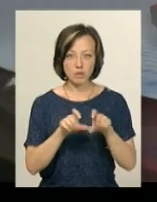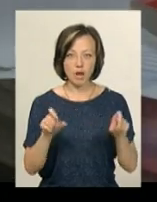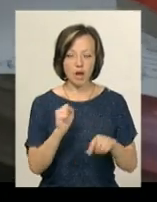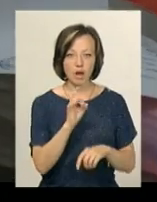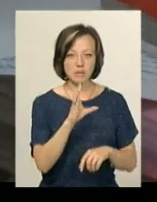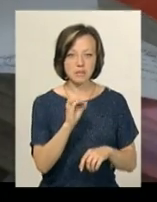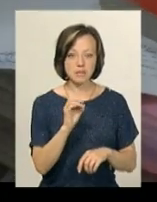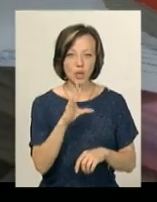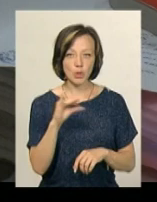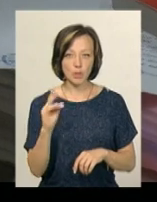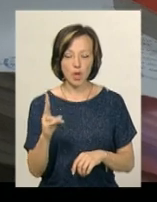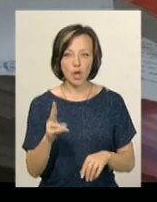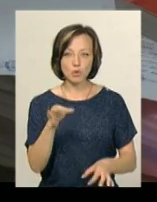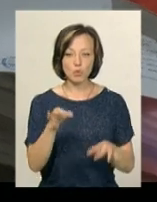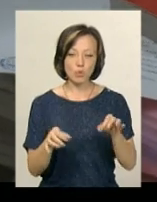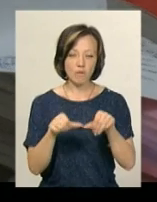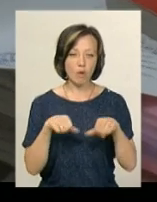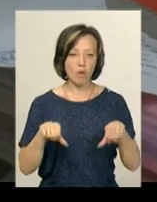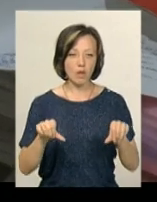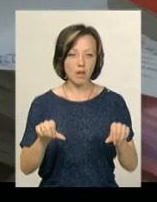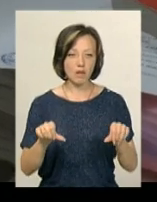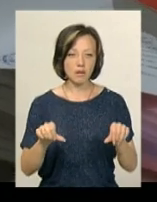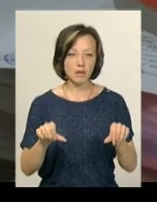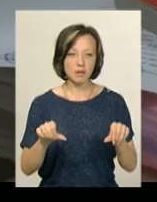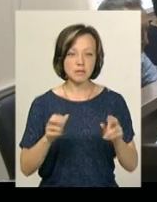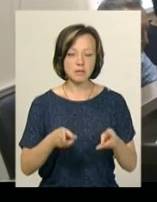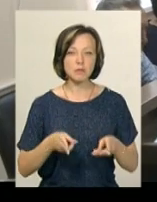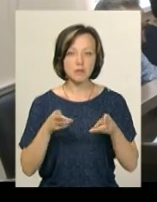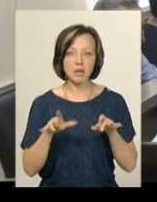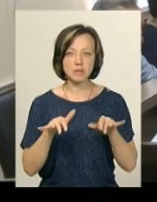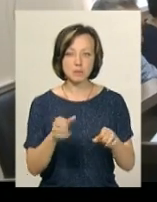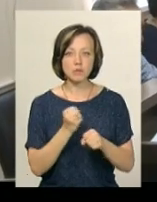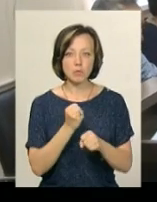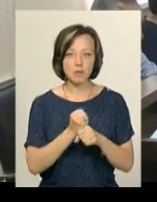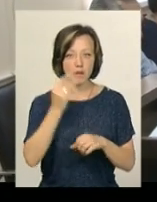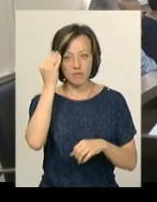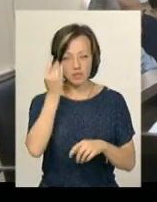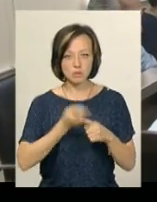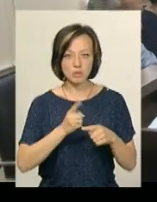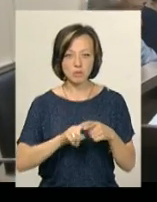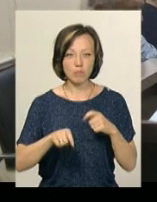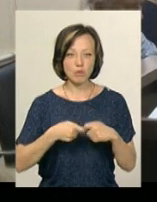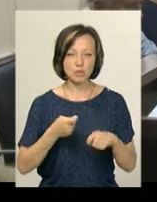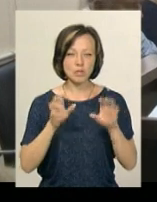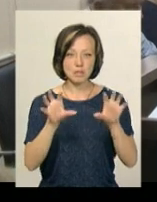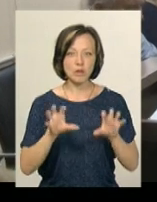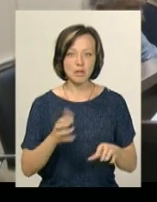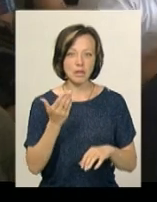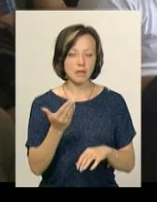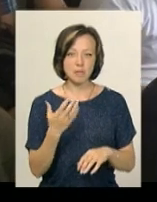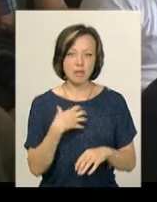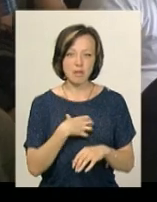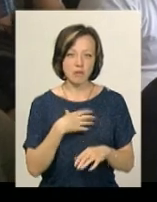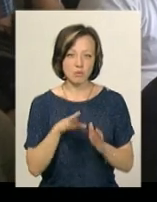Судова колегія судової палати з кримінальних справ зробила вигляд, що ці порушення закону для них є